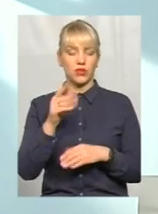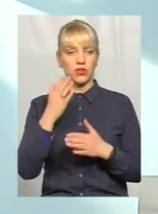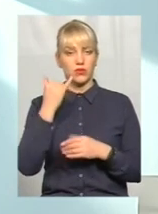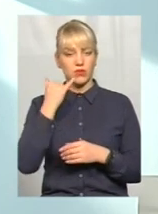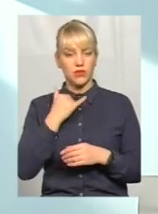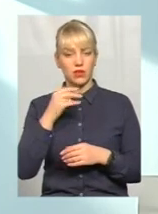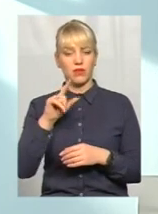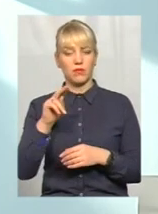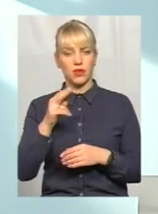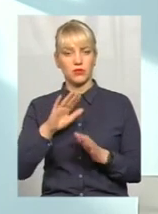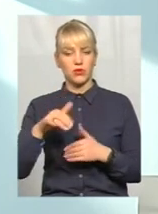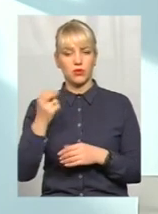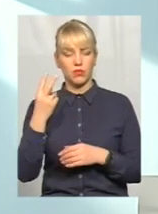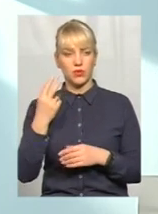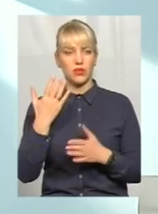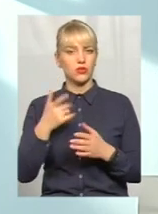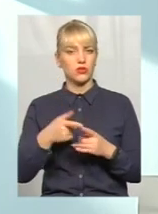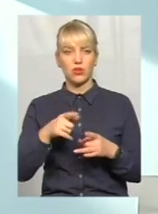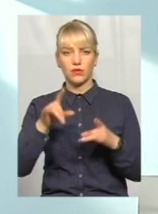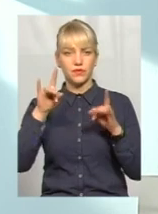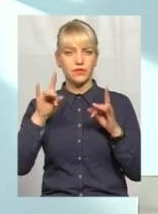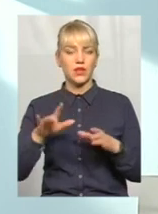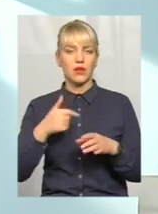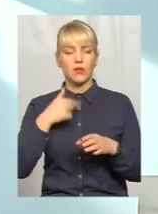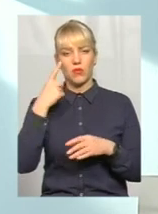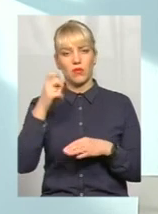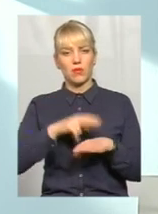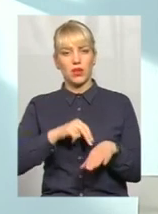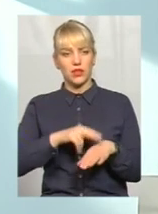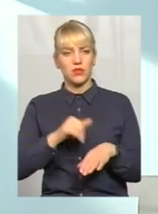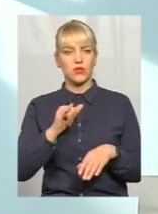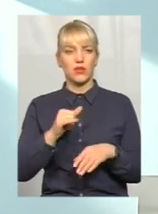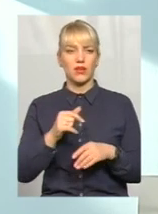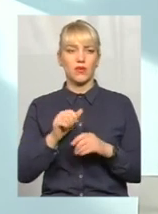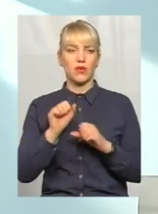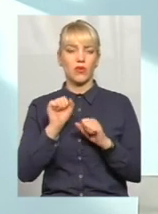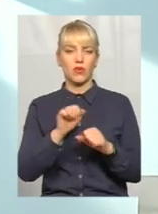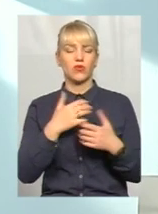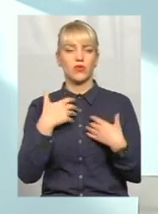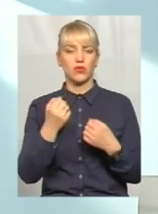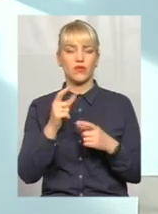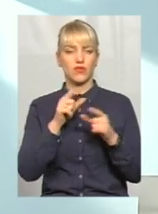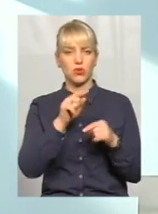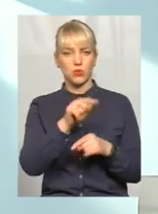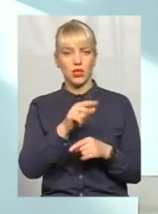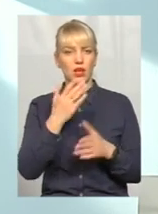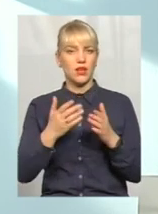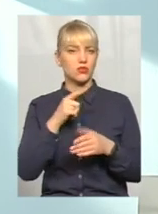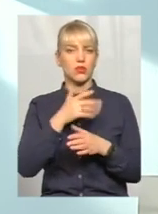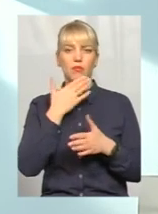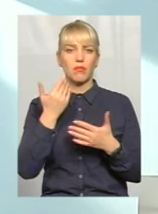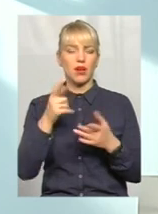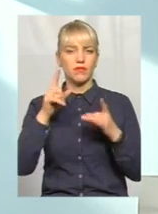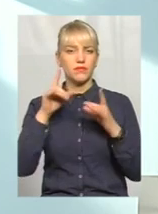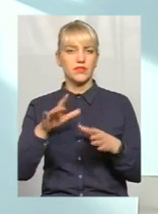п'ятницю після обіда, якщо там авральна ситуація, ми повідомляємо міліцію, повідомляємо охорону здоров'я і виїжджаємо туди. Якщо там нема авральної